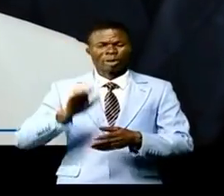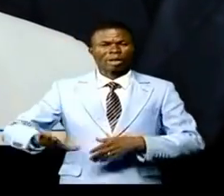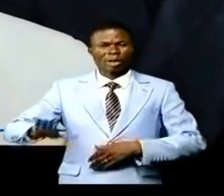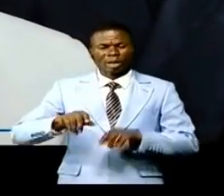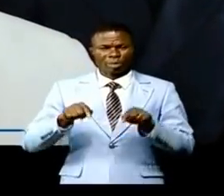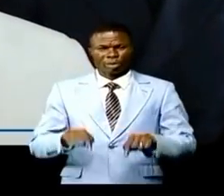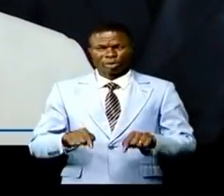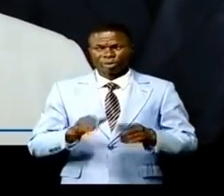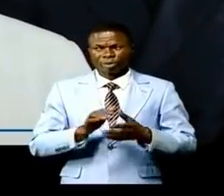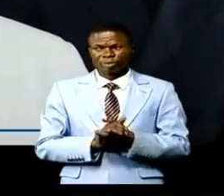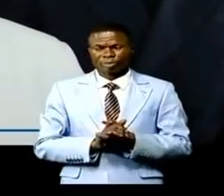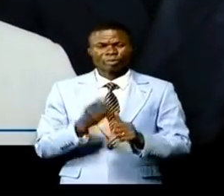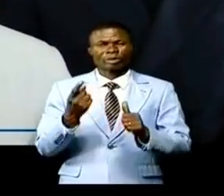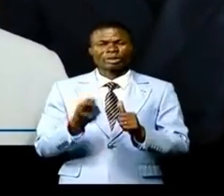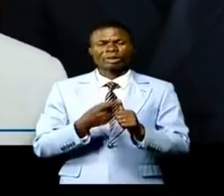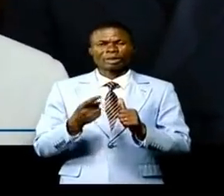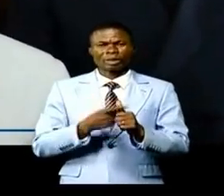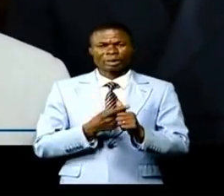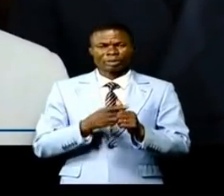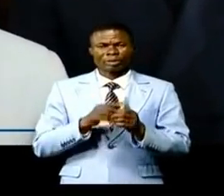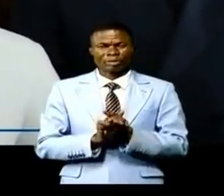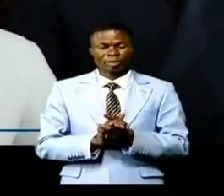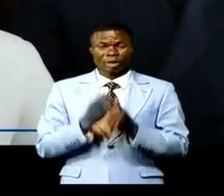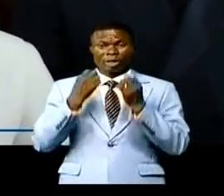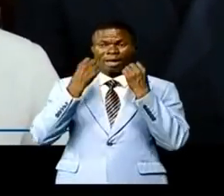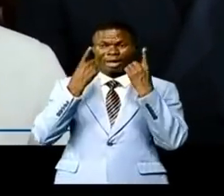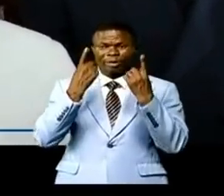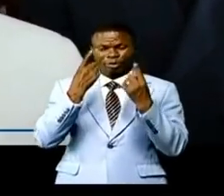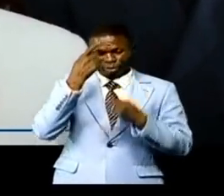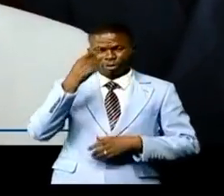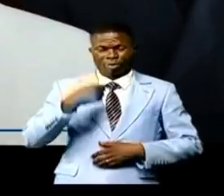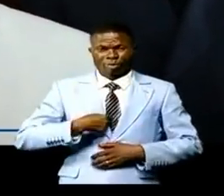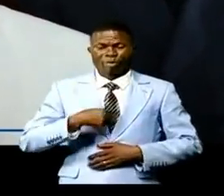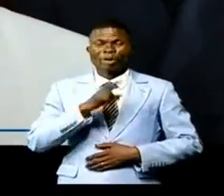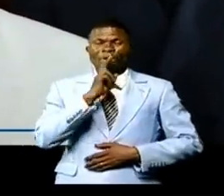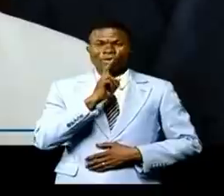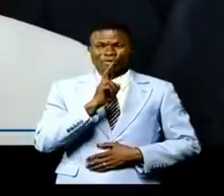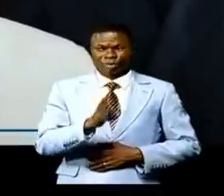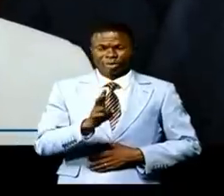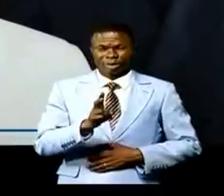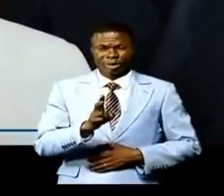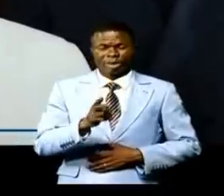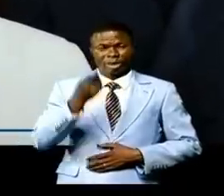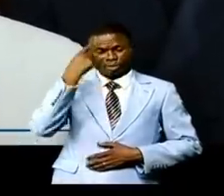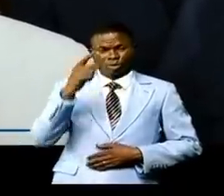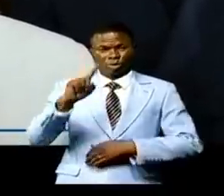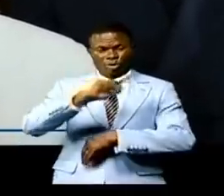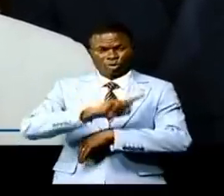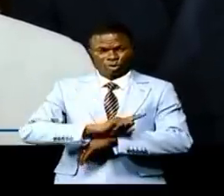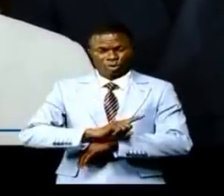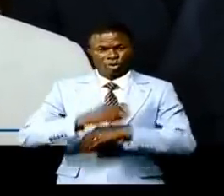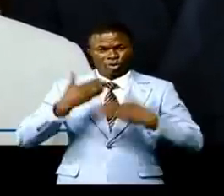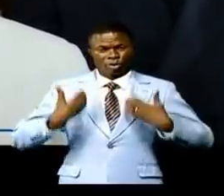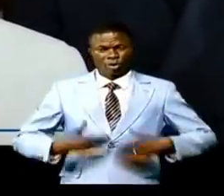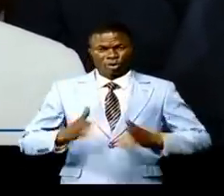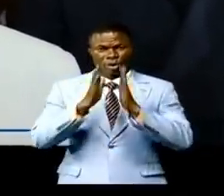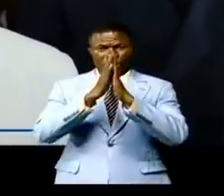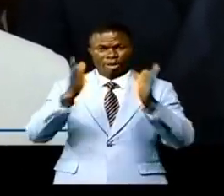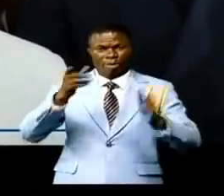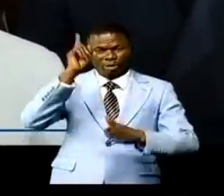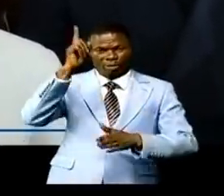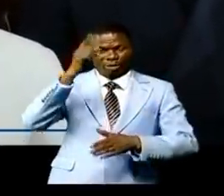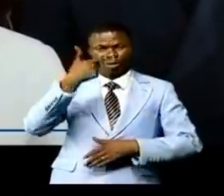C'est d'abord une surprise. Il est vrai qu'à l'occasion de la célébration de la messe du 1er